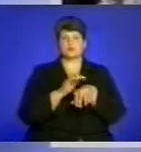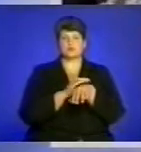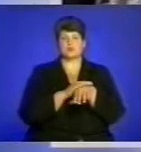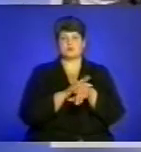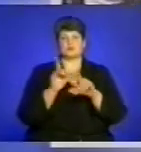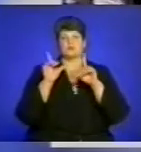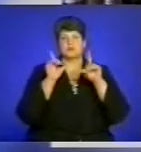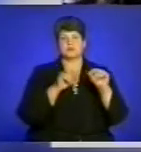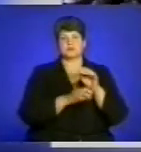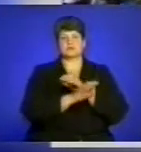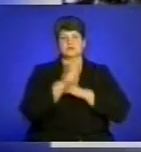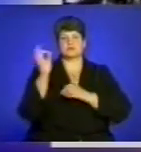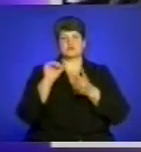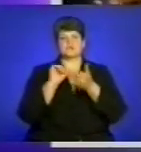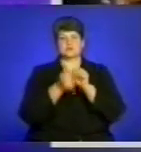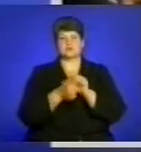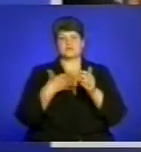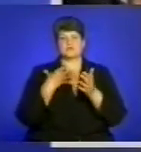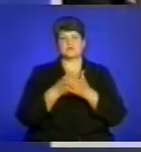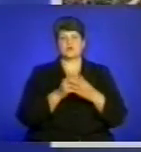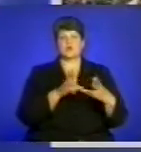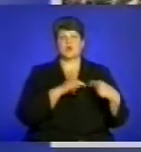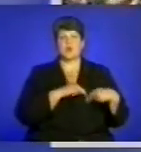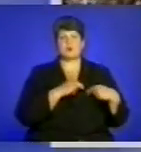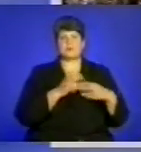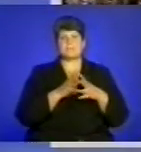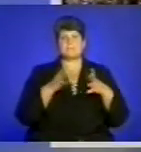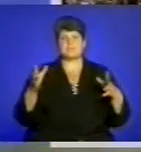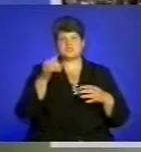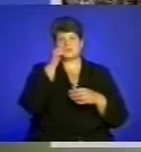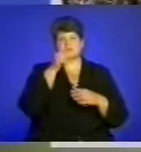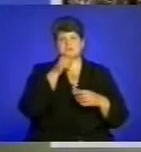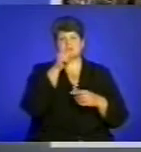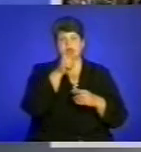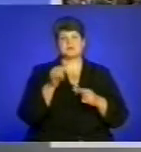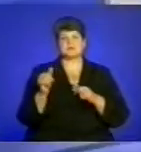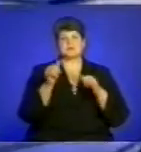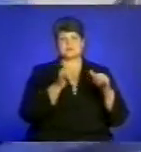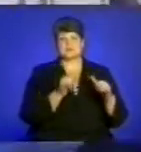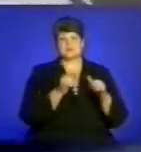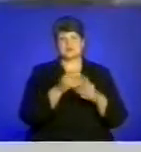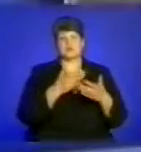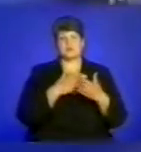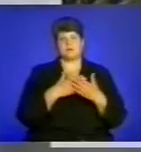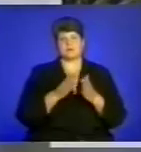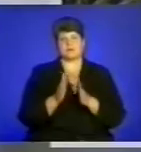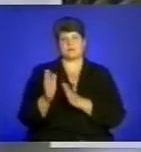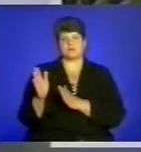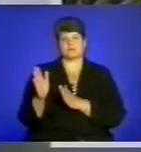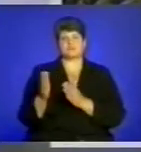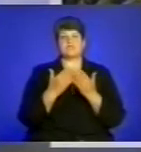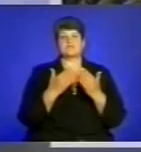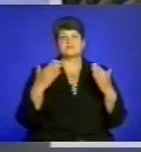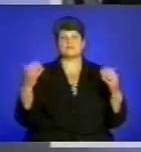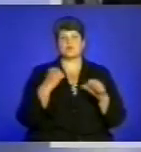поїхали на Схід, щоб замінити своїх колег, які більше місяця там забезпечують громадський порядок. Виставку